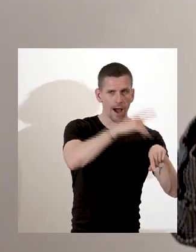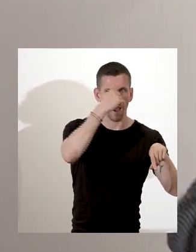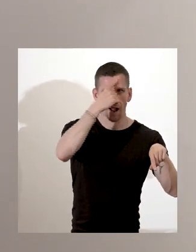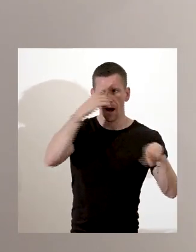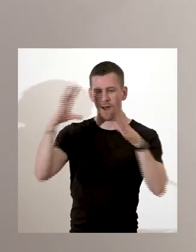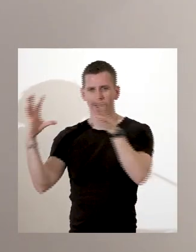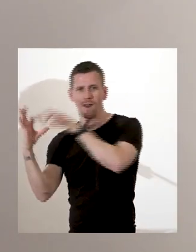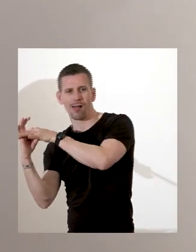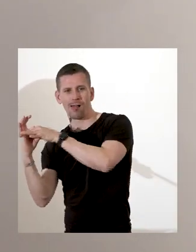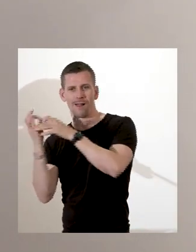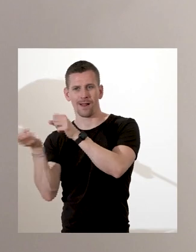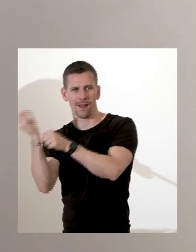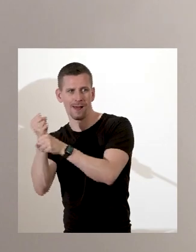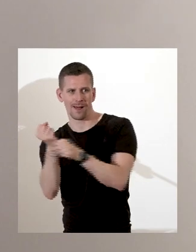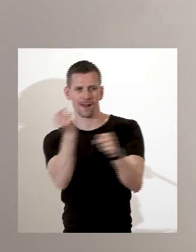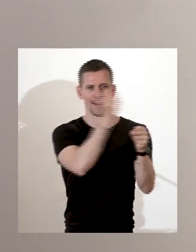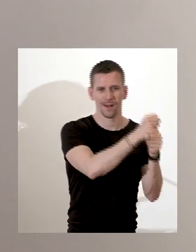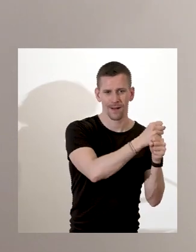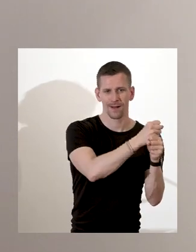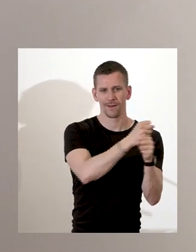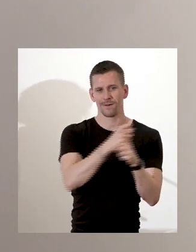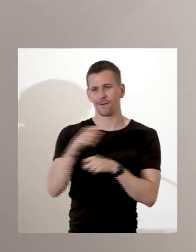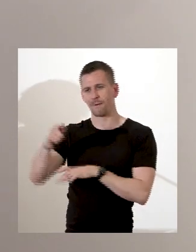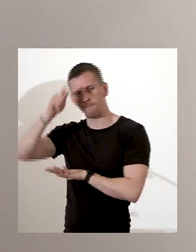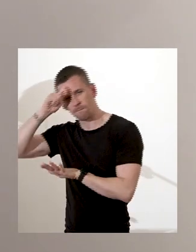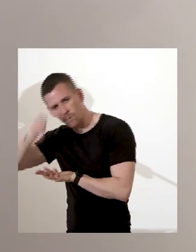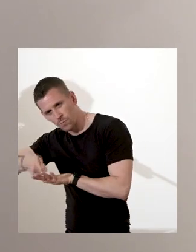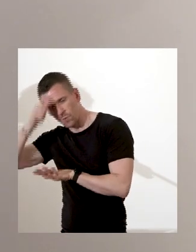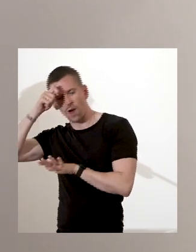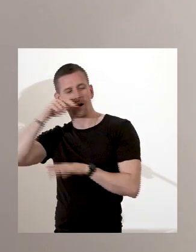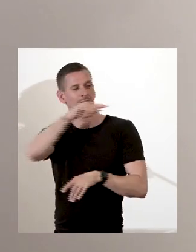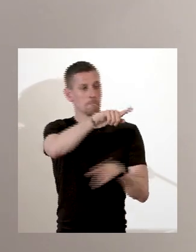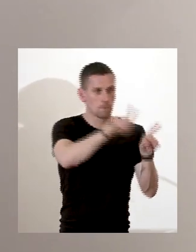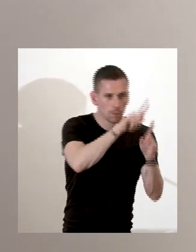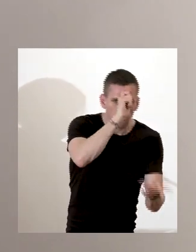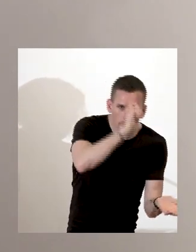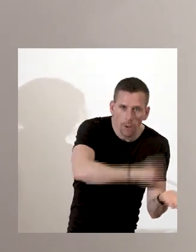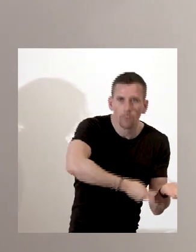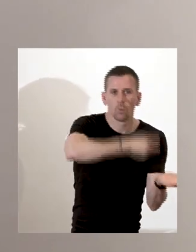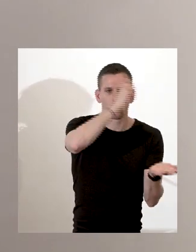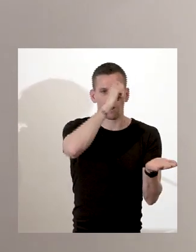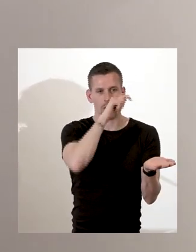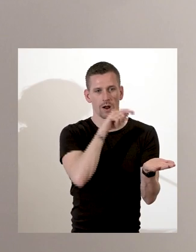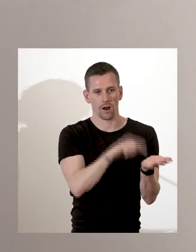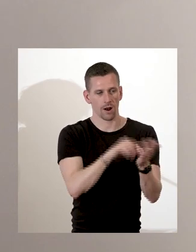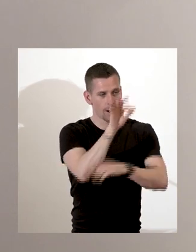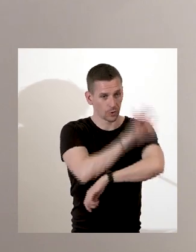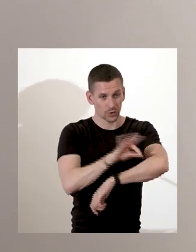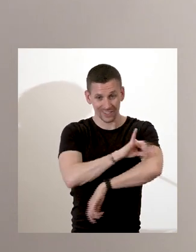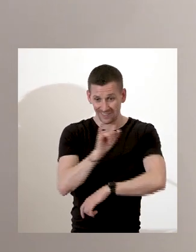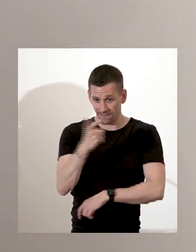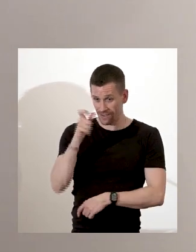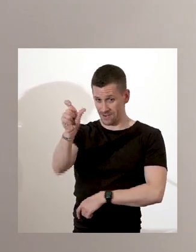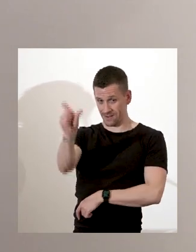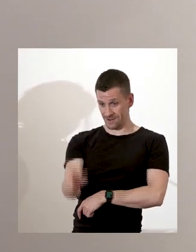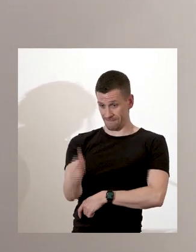à Ouida, et par l'implication à New York d'un architecte lui-même héritier d'un passé esclavagiste à Saint-Domingue. Alors,